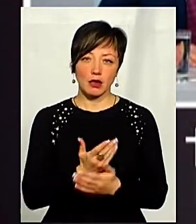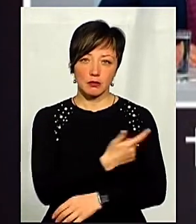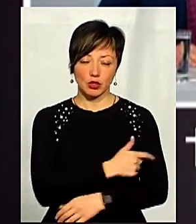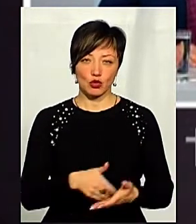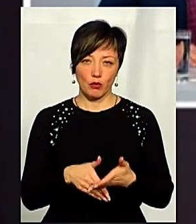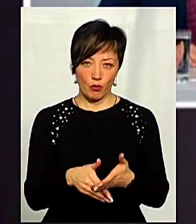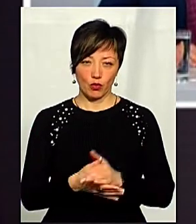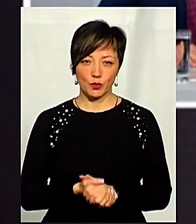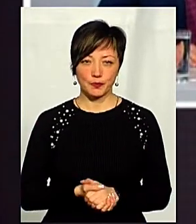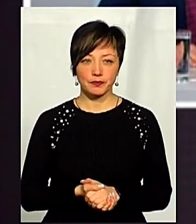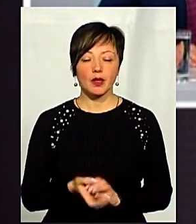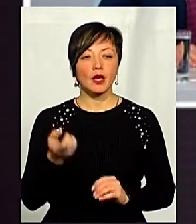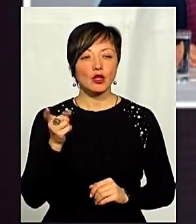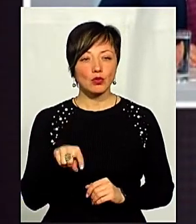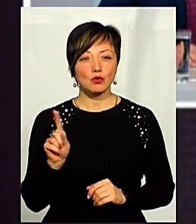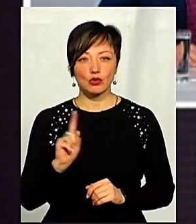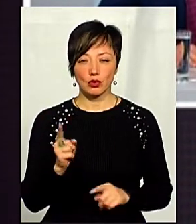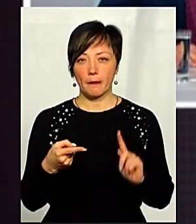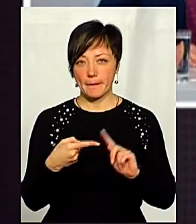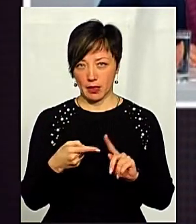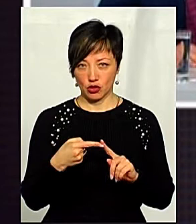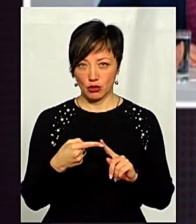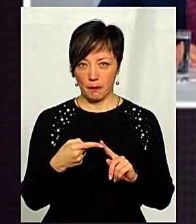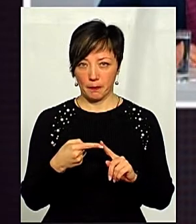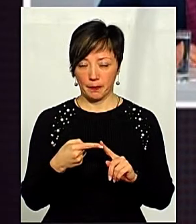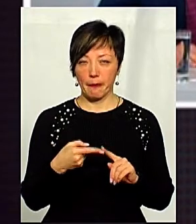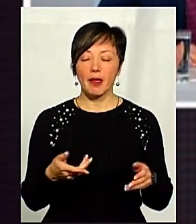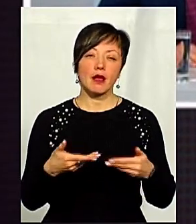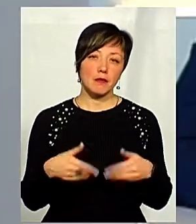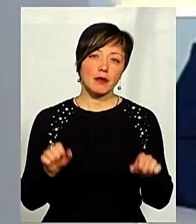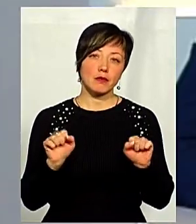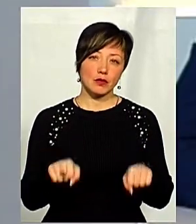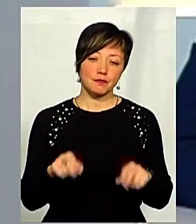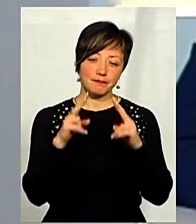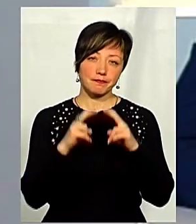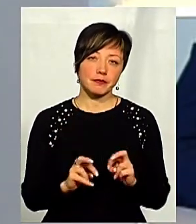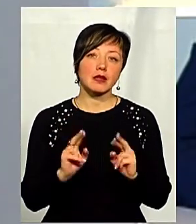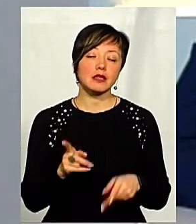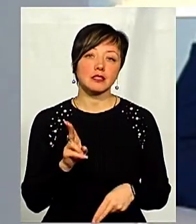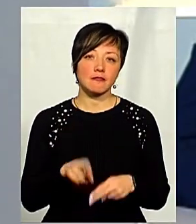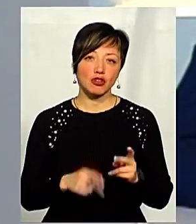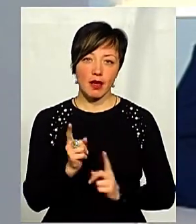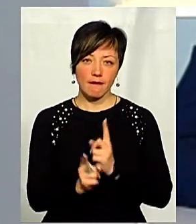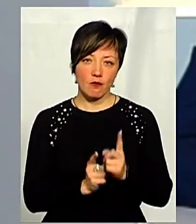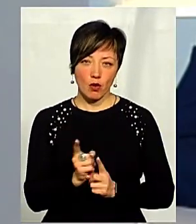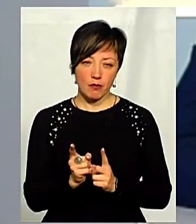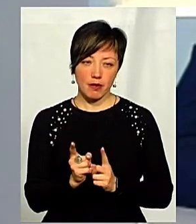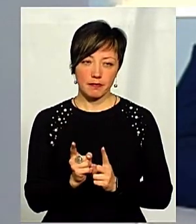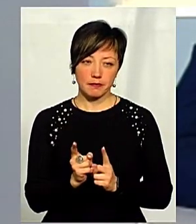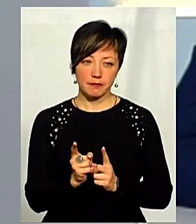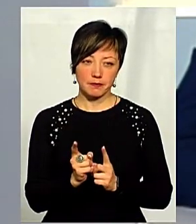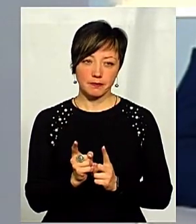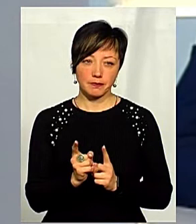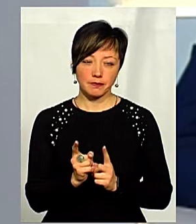медичну допомогу. Тому що, перше, ми можемо проаналізувати те, як завершувалася реформа, або, принаймні,